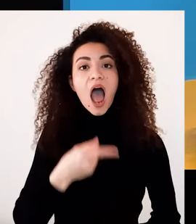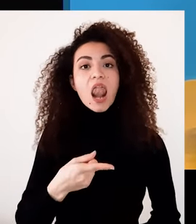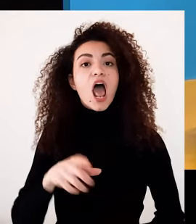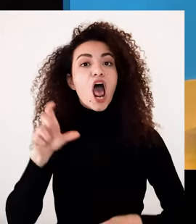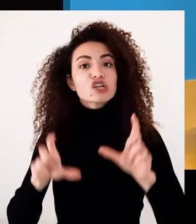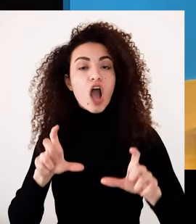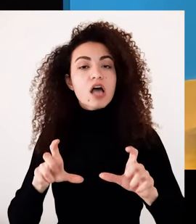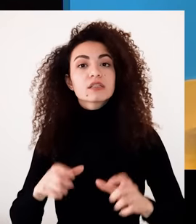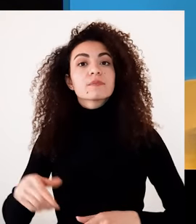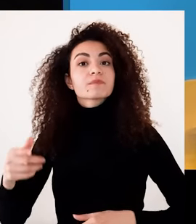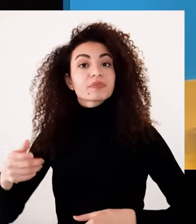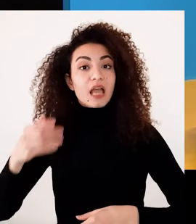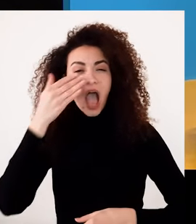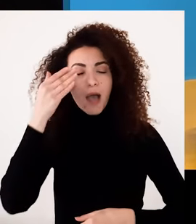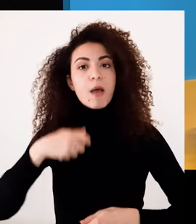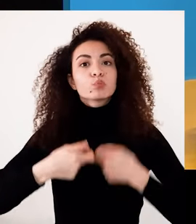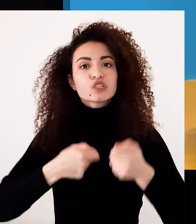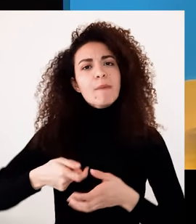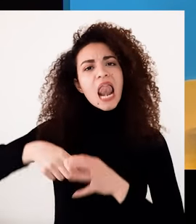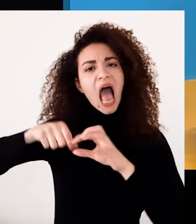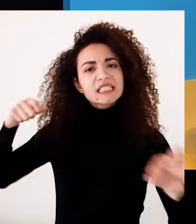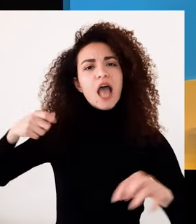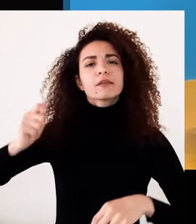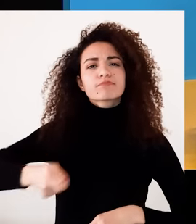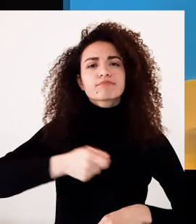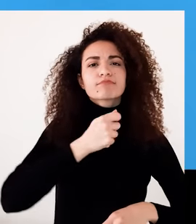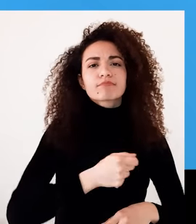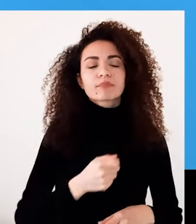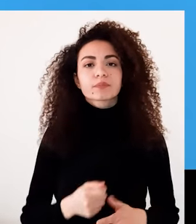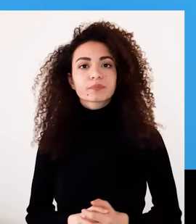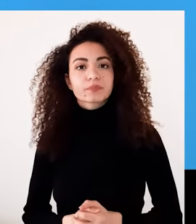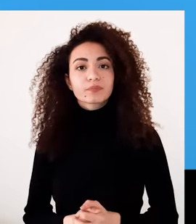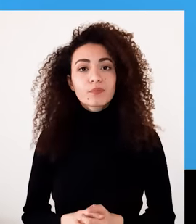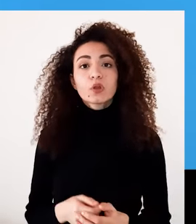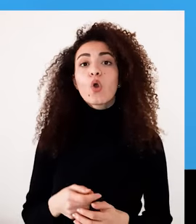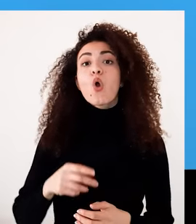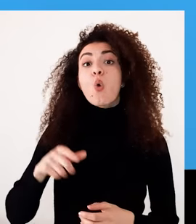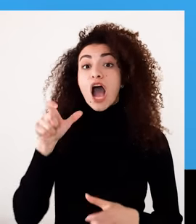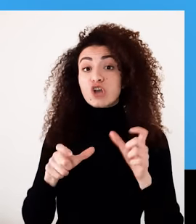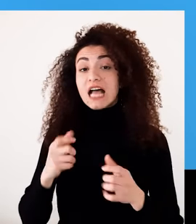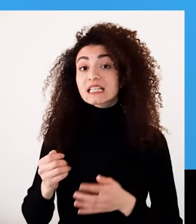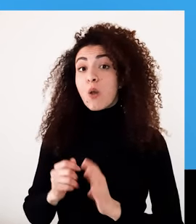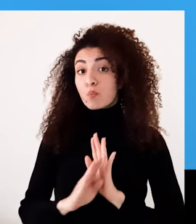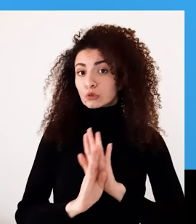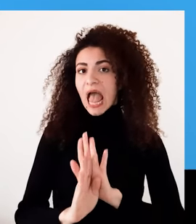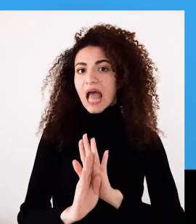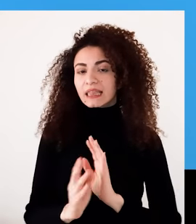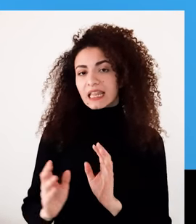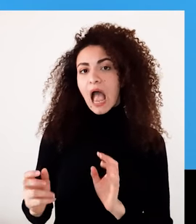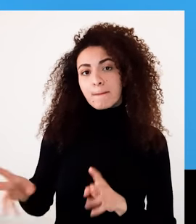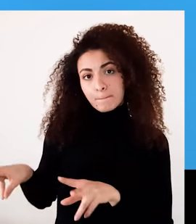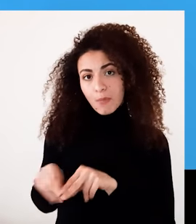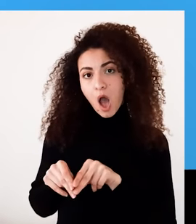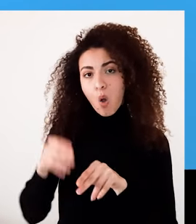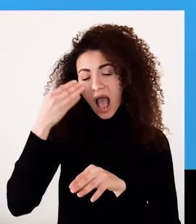التنقل باستقلالية أكبر وأنه يشرحوا للآخرين أهميتها لتأكيد الاستقلالية لفتت نظرهم بأن